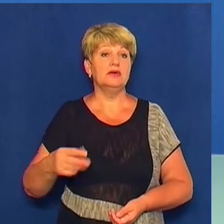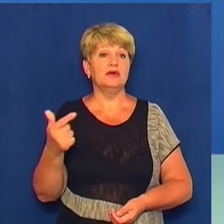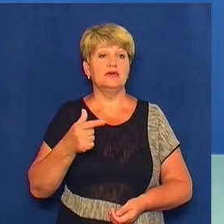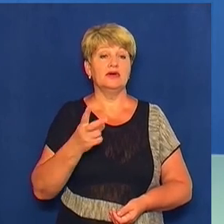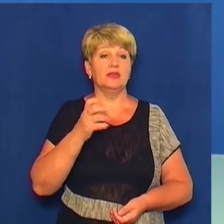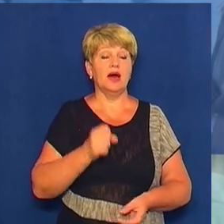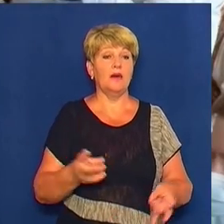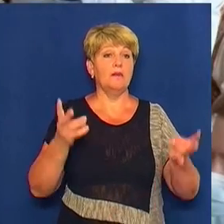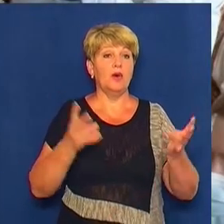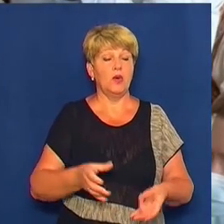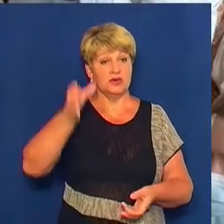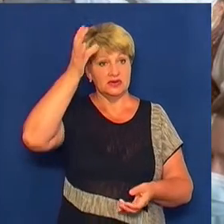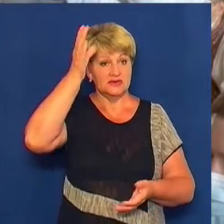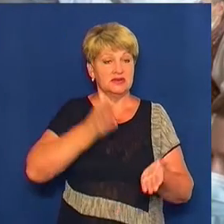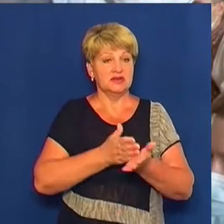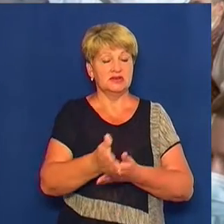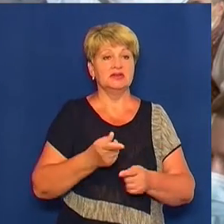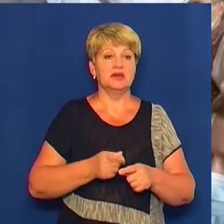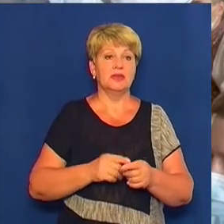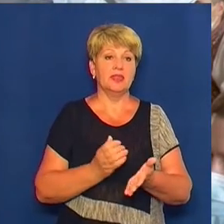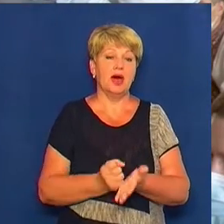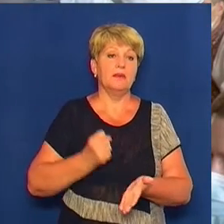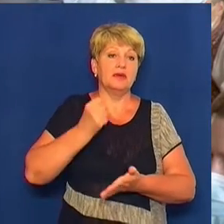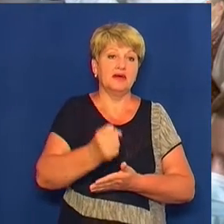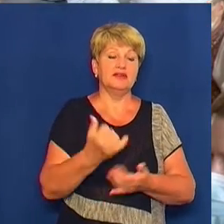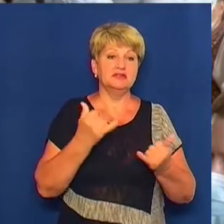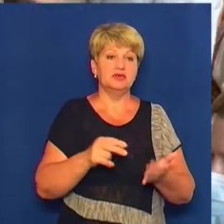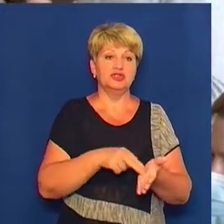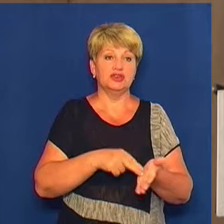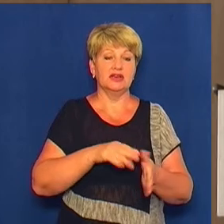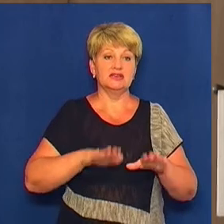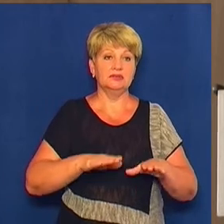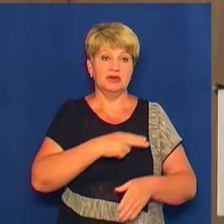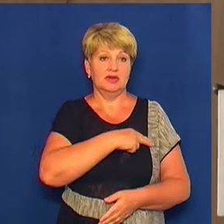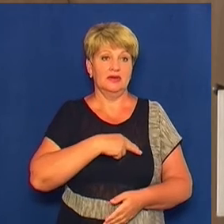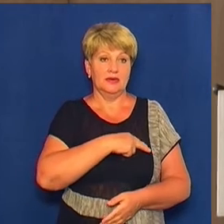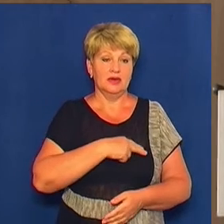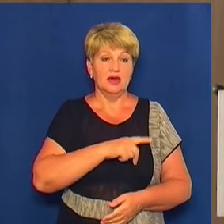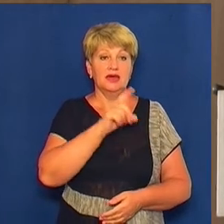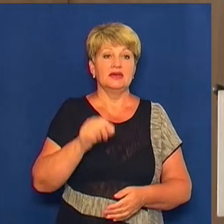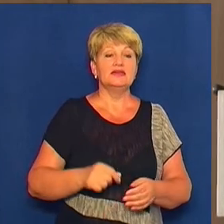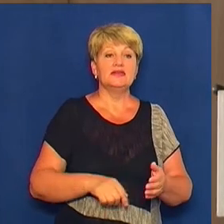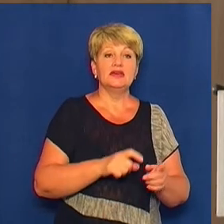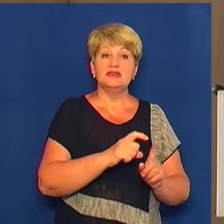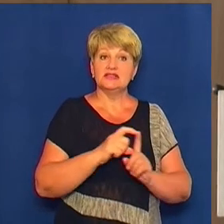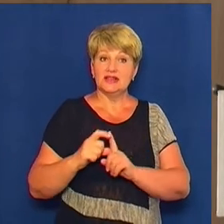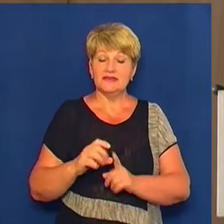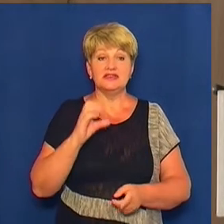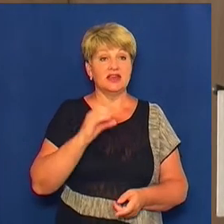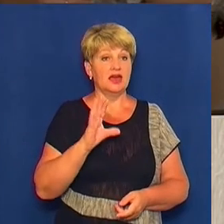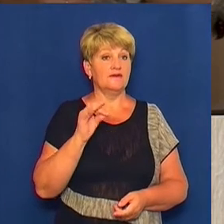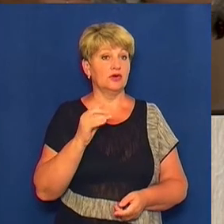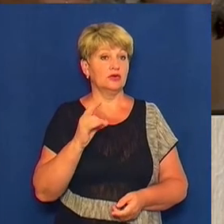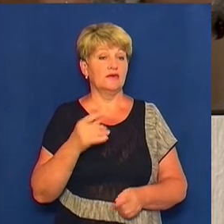освітньої галузі спрямували сьогодні на сесії депутати Черкаської міськради. Зі слів очільника Департаменту освіти Сергія Воронова,